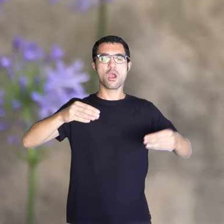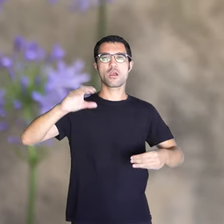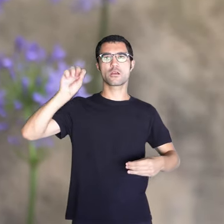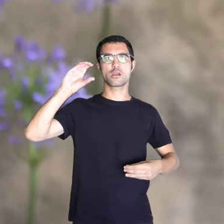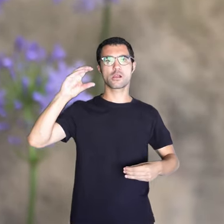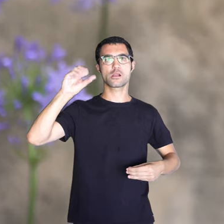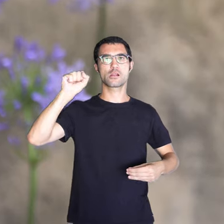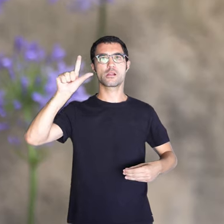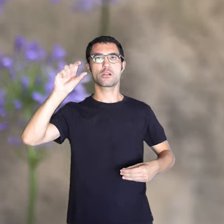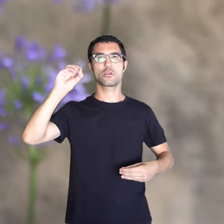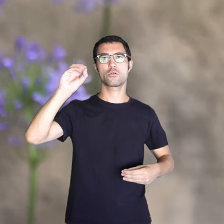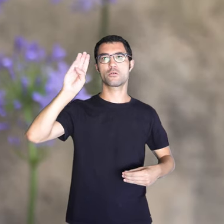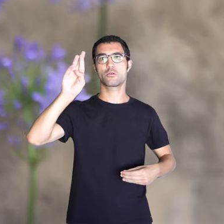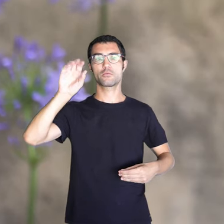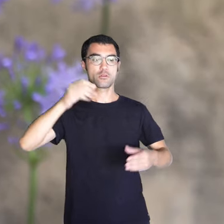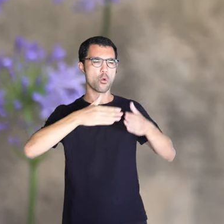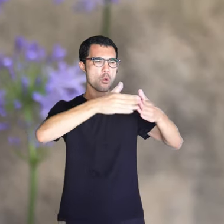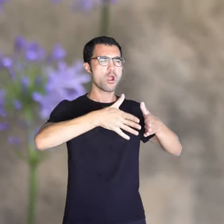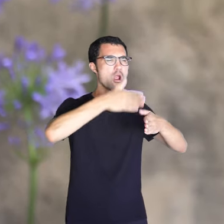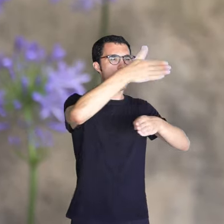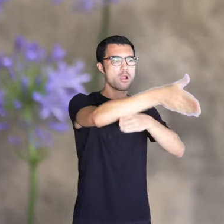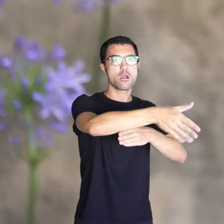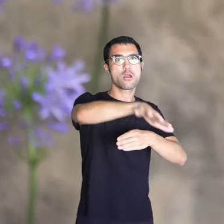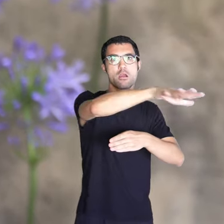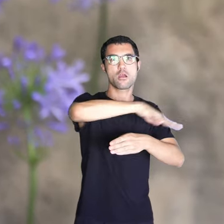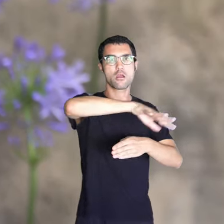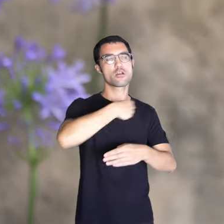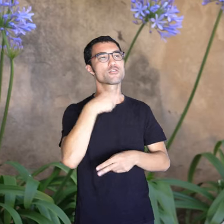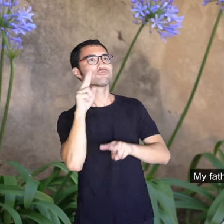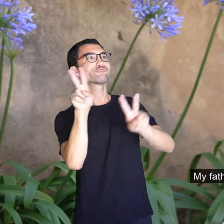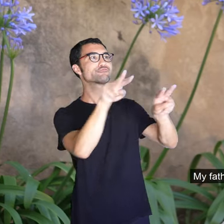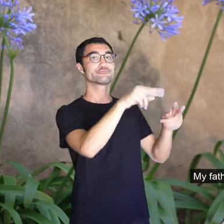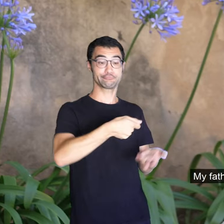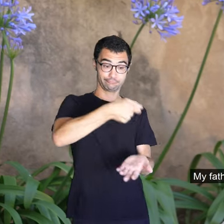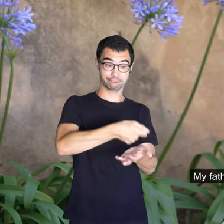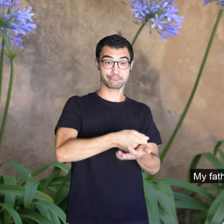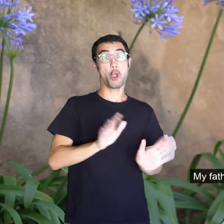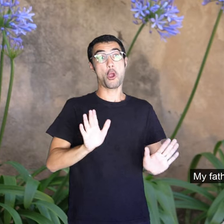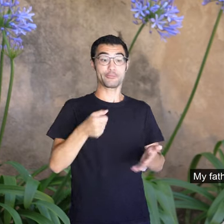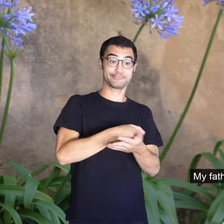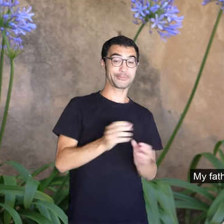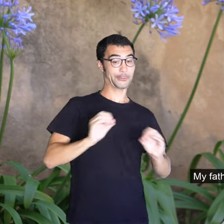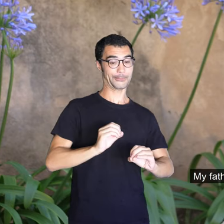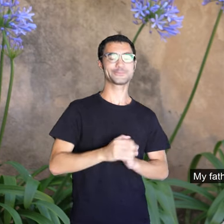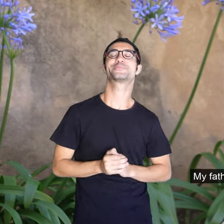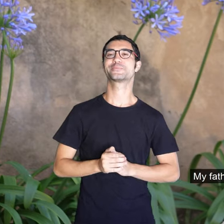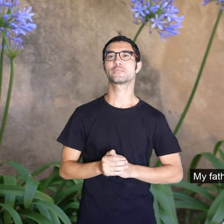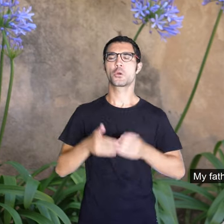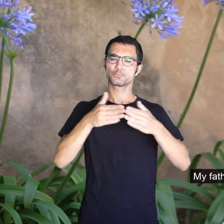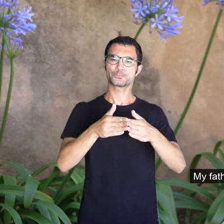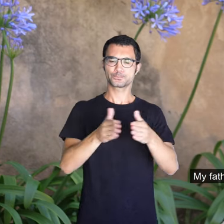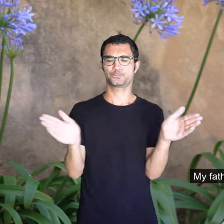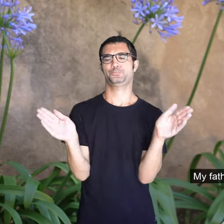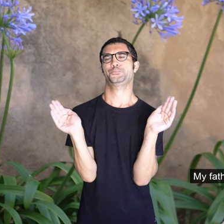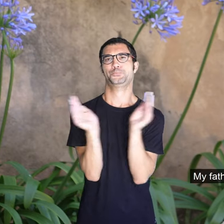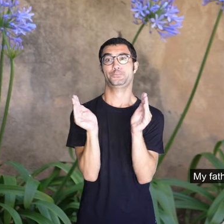i de vegades pagant i de vegades sense pagar. La barca era petita però tot el